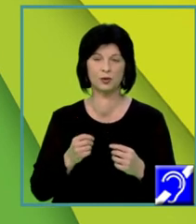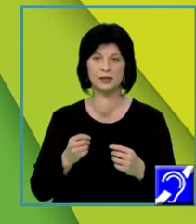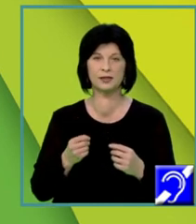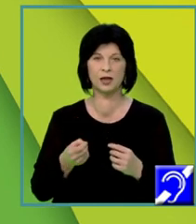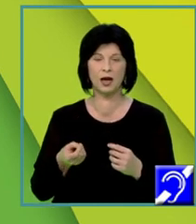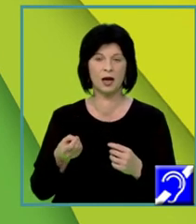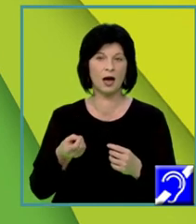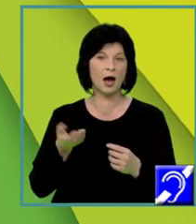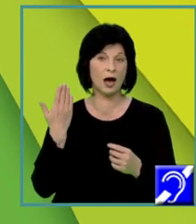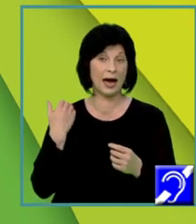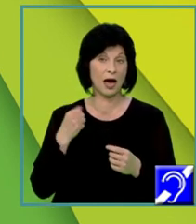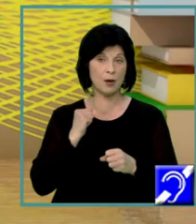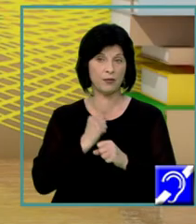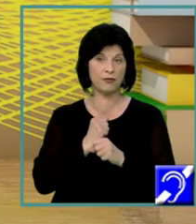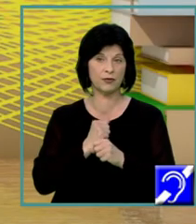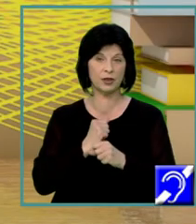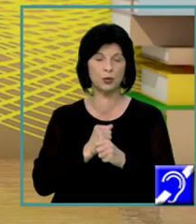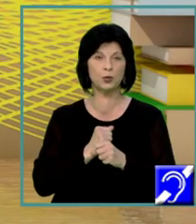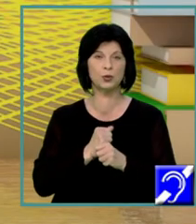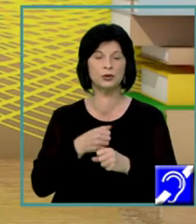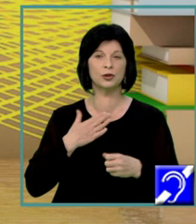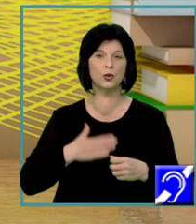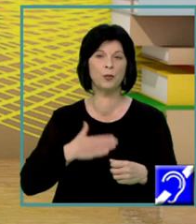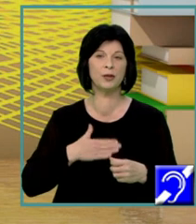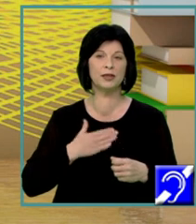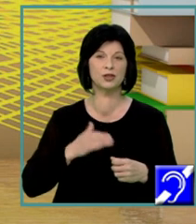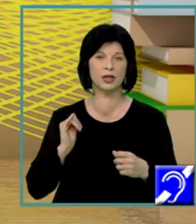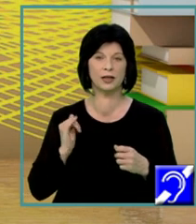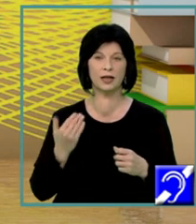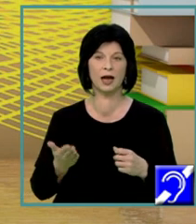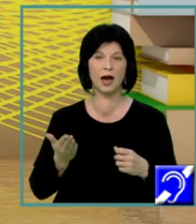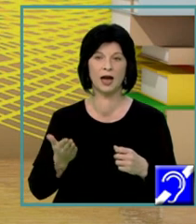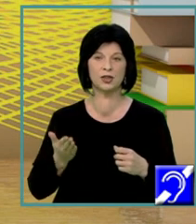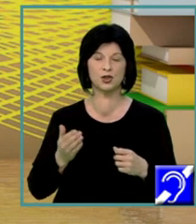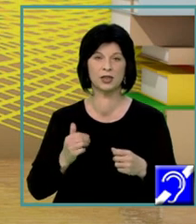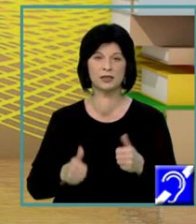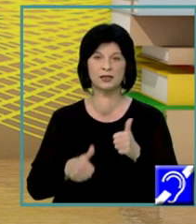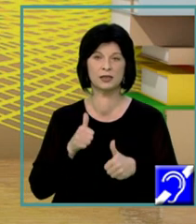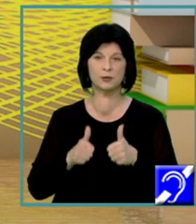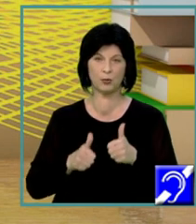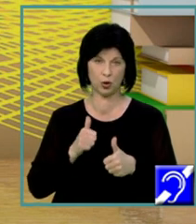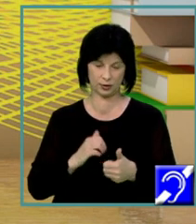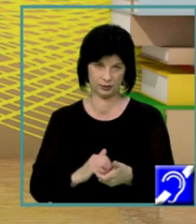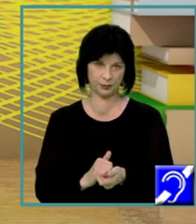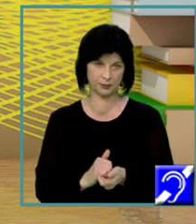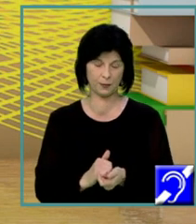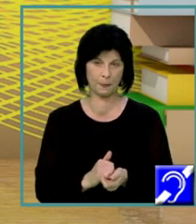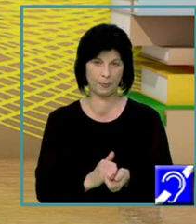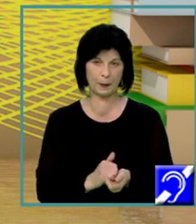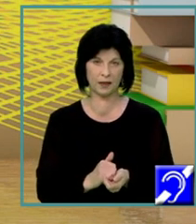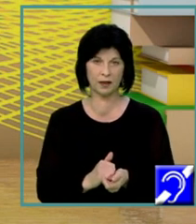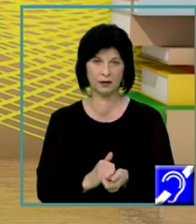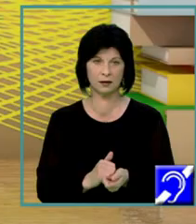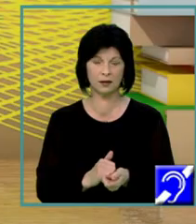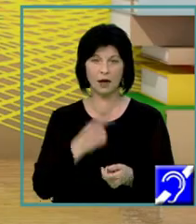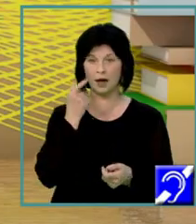care nu le-am citit, nu le-am citit în mod intenționat, tocmai pentru că am încercat să fixez acele aspecte care ne vor ajuta pe noi în